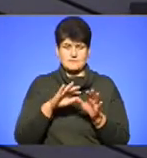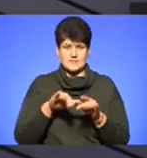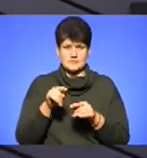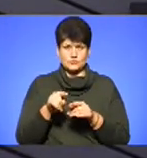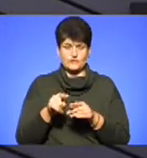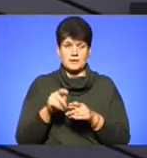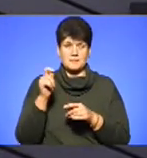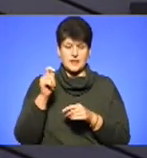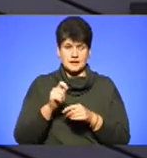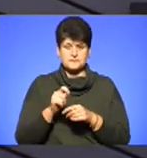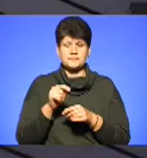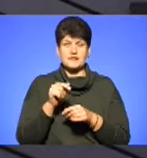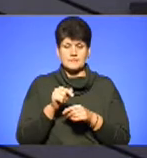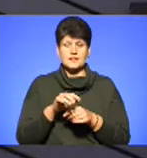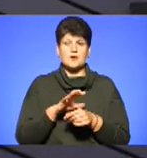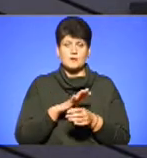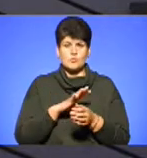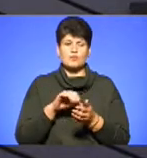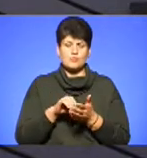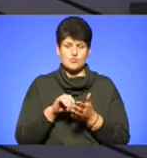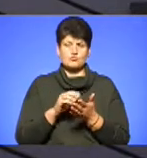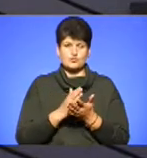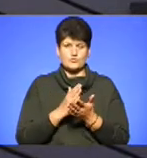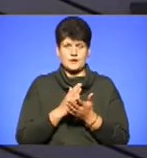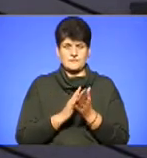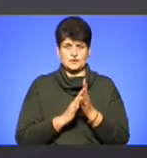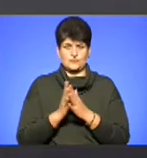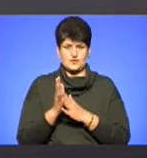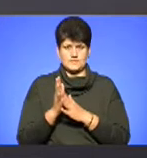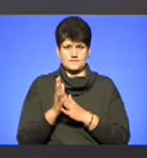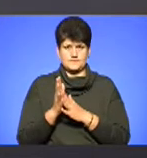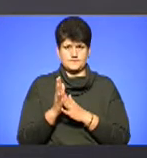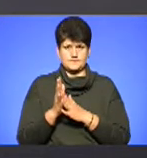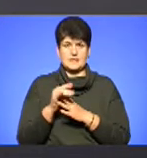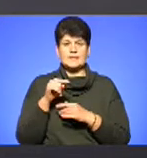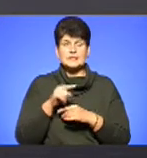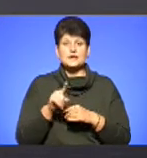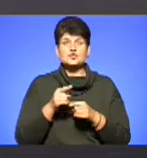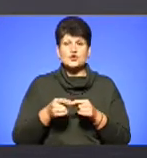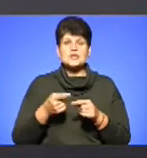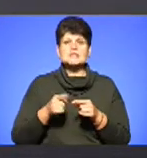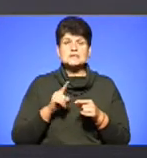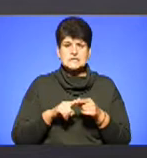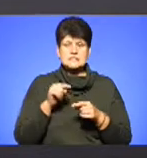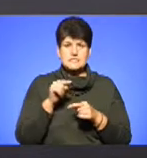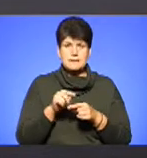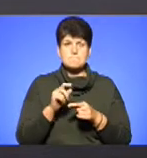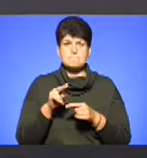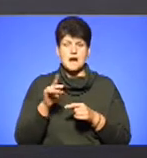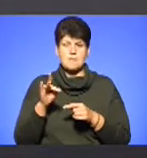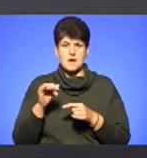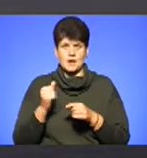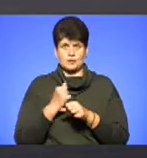приїхали, він був наявності в рослині. Ну, те, що саме цим препаратом орган Форте